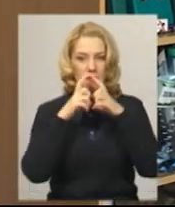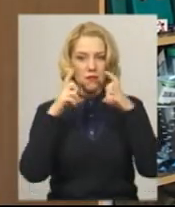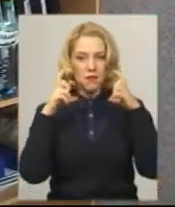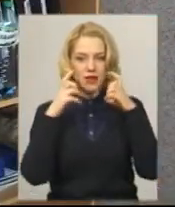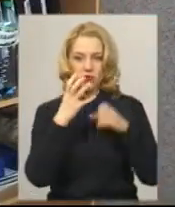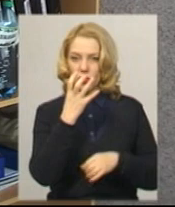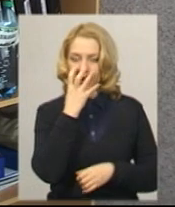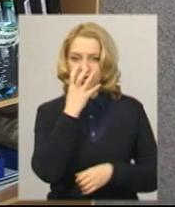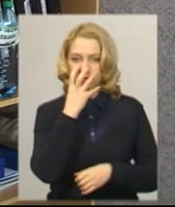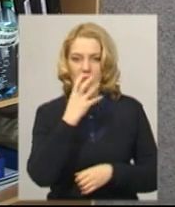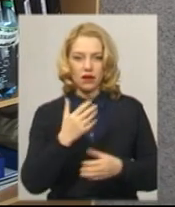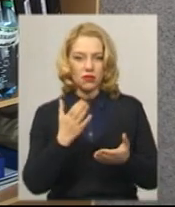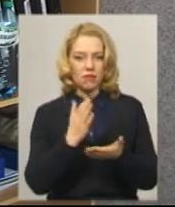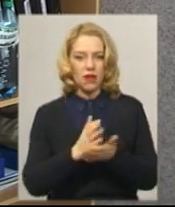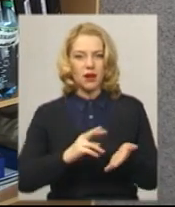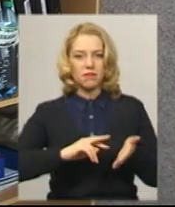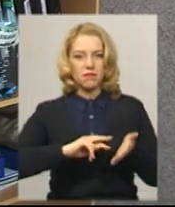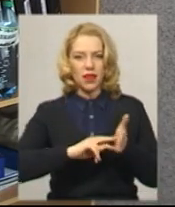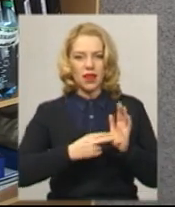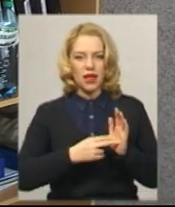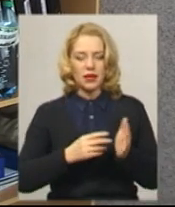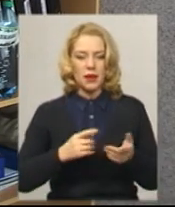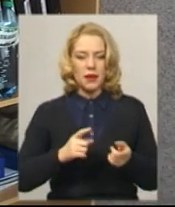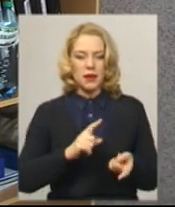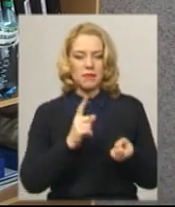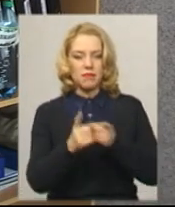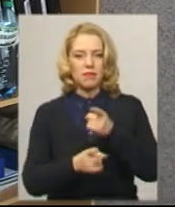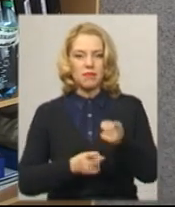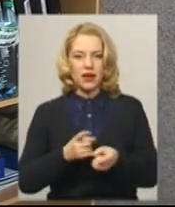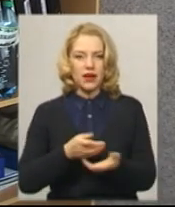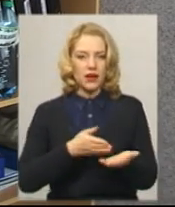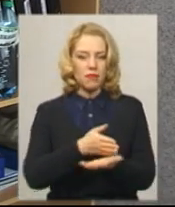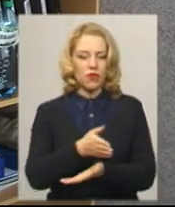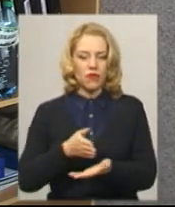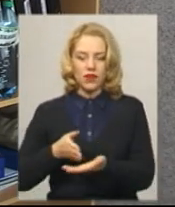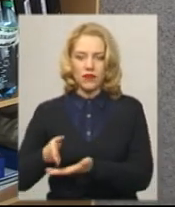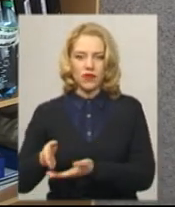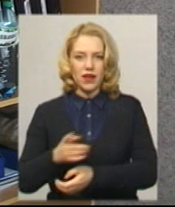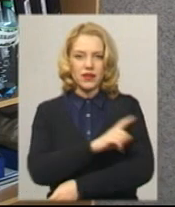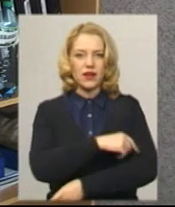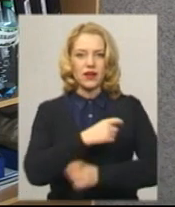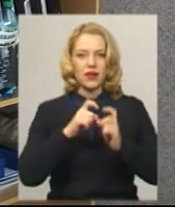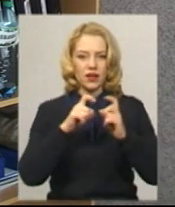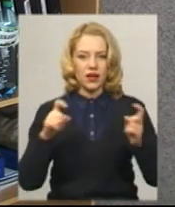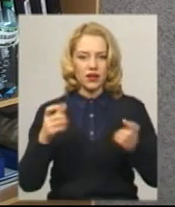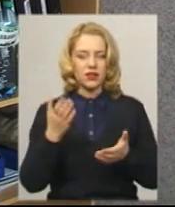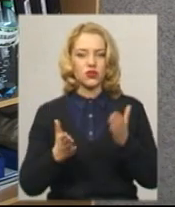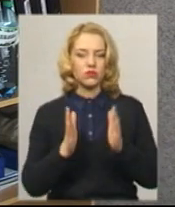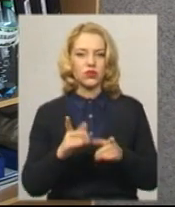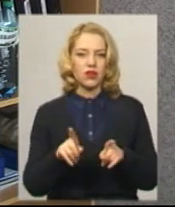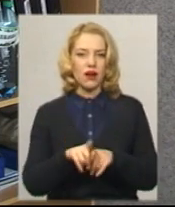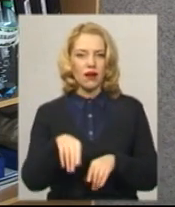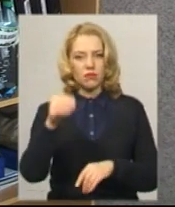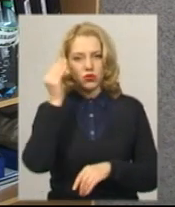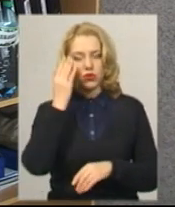розпираторів. Маємо план перепрофілювання лікарні, наразі, якщо буде така підозра і